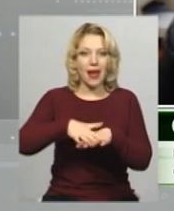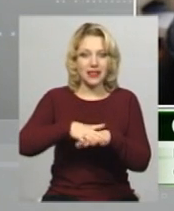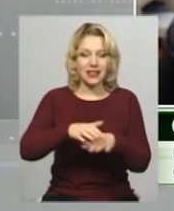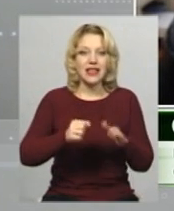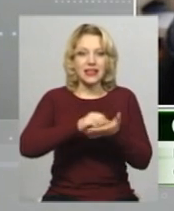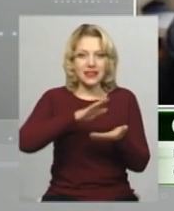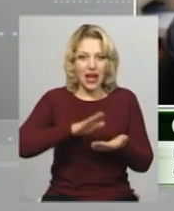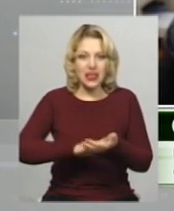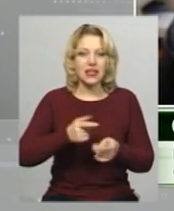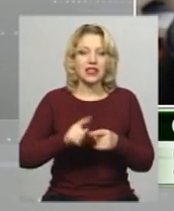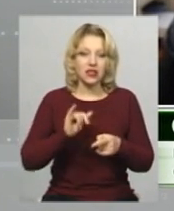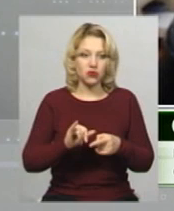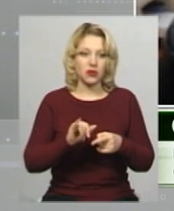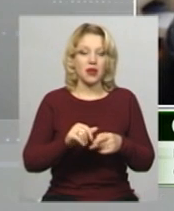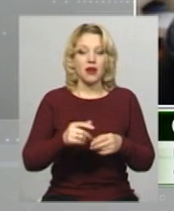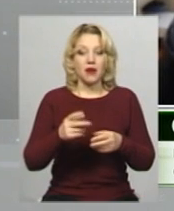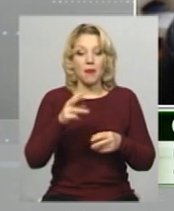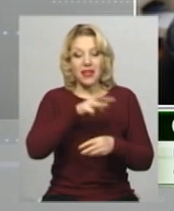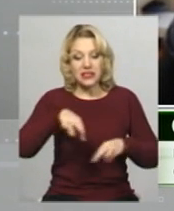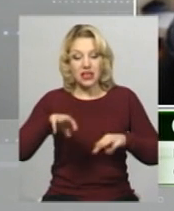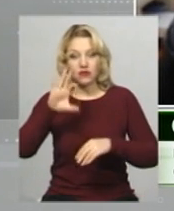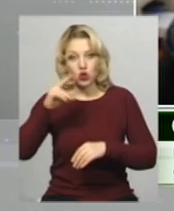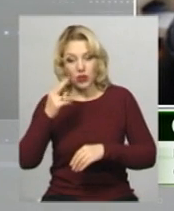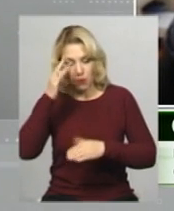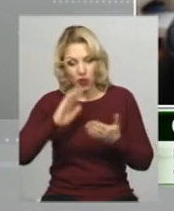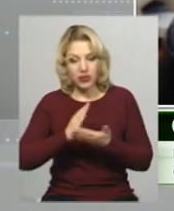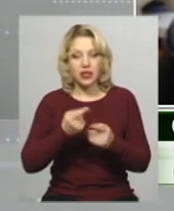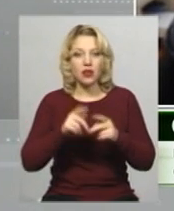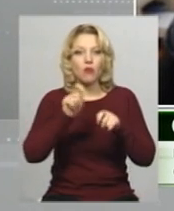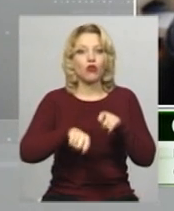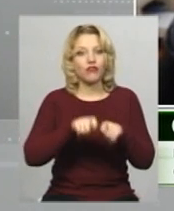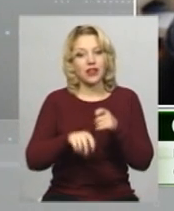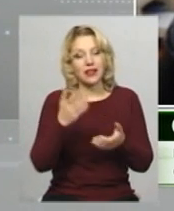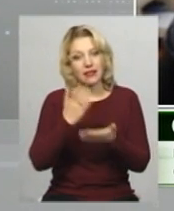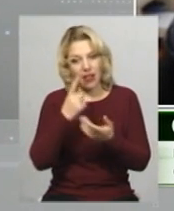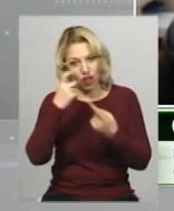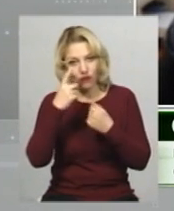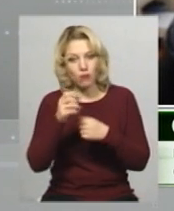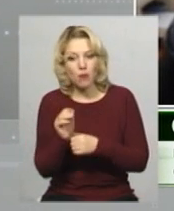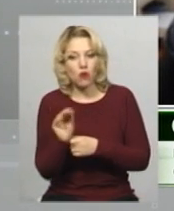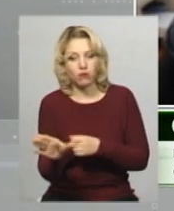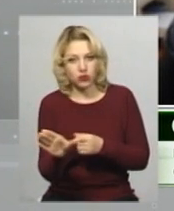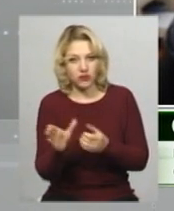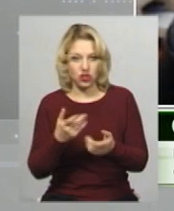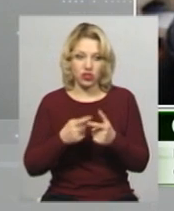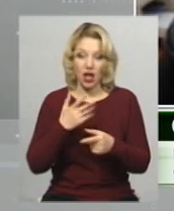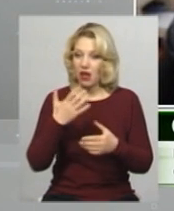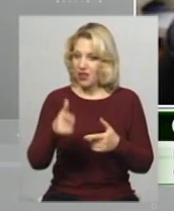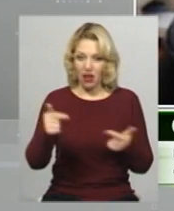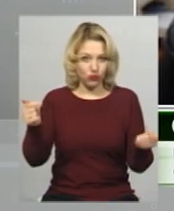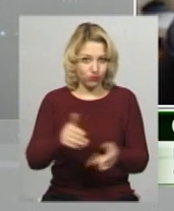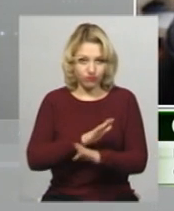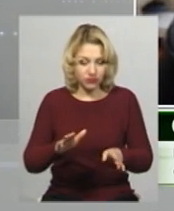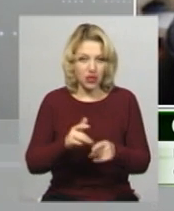з проблем інвалідності Мінсоцполітики перевіряється наявність інформації про посвідчення. Якщо результати перевірки некоректні,